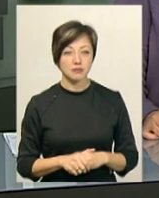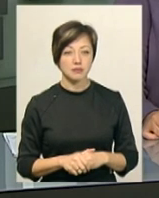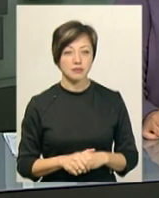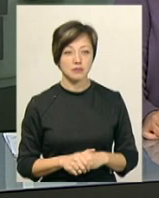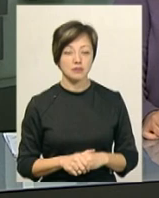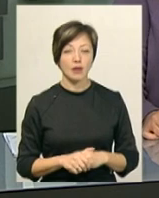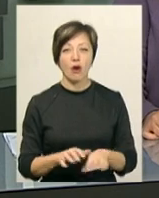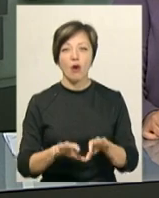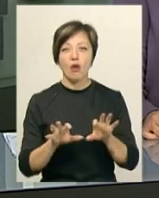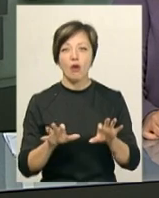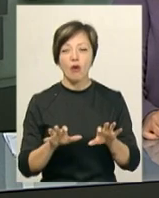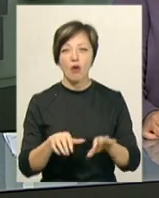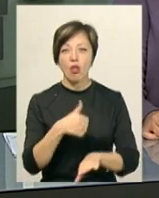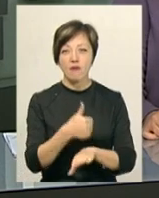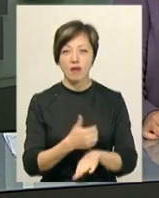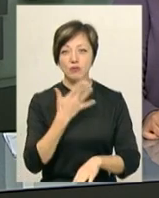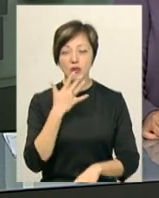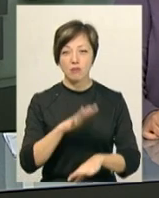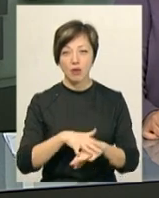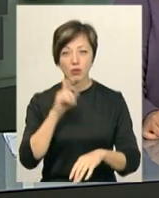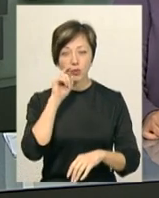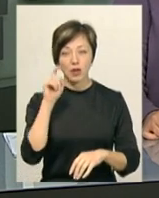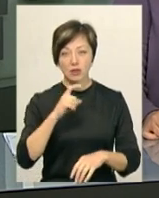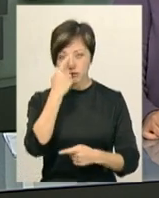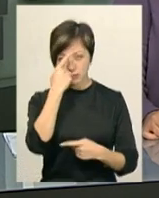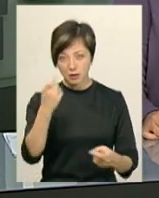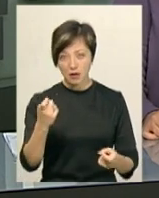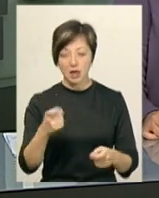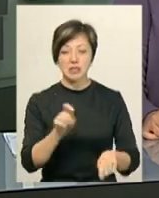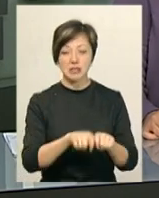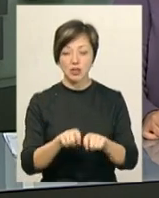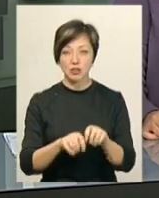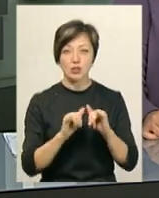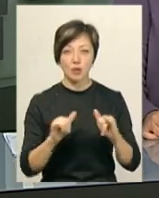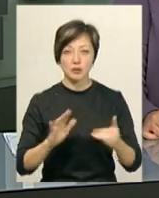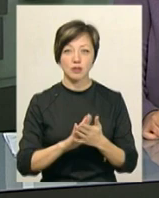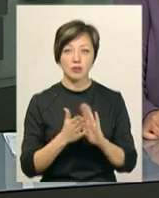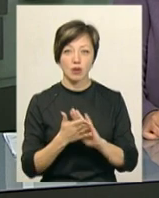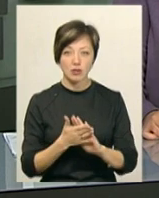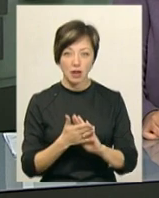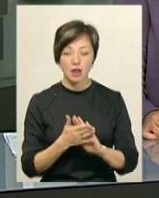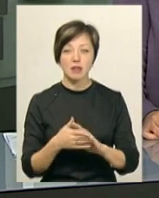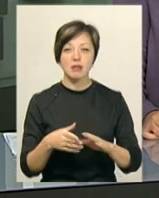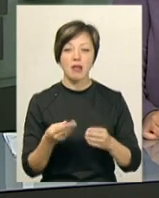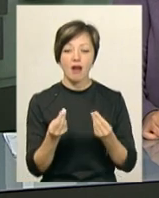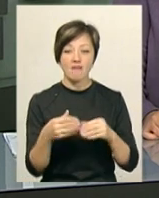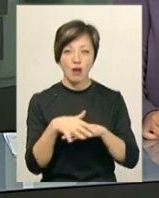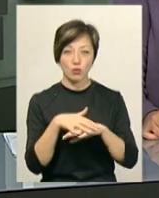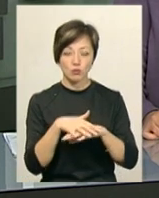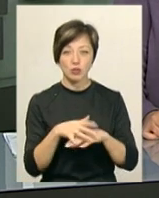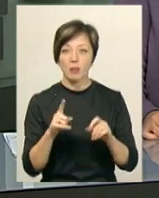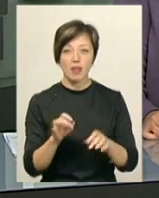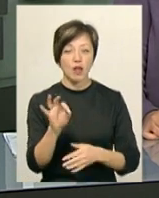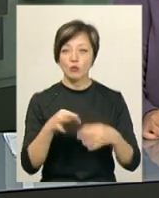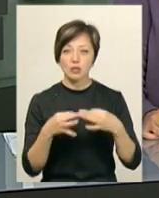Голова Національного банку України Яків Смолій наголосив, вони стежать за розвитком ситуації на валютному ринку, аби не допускати